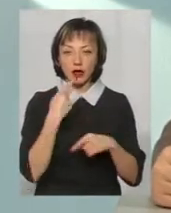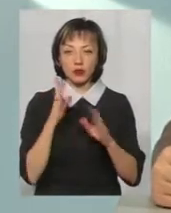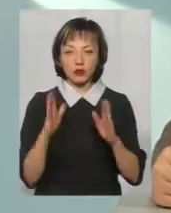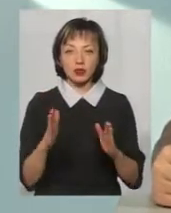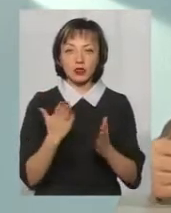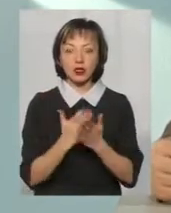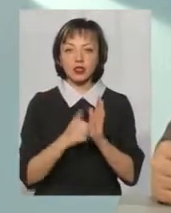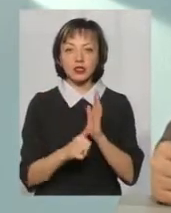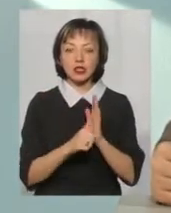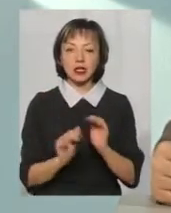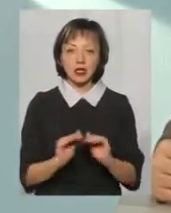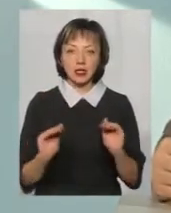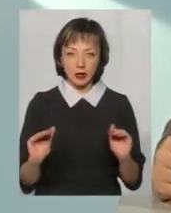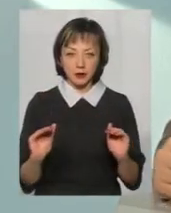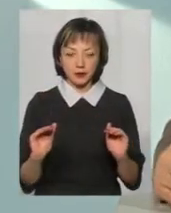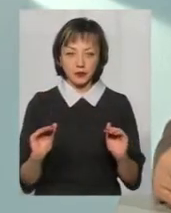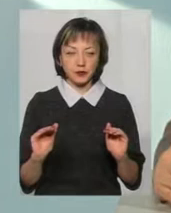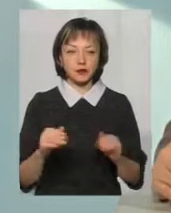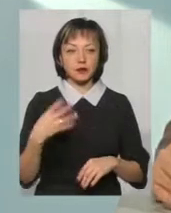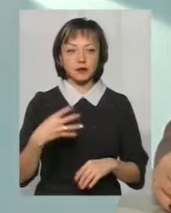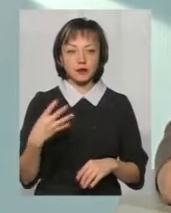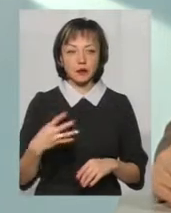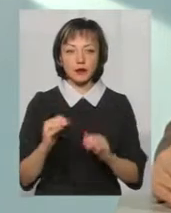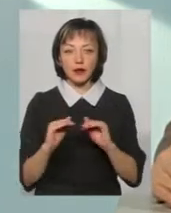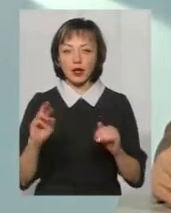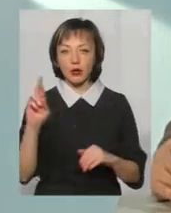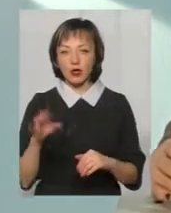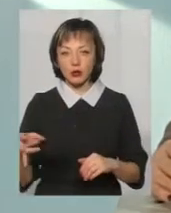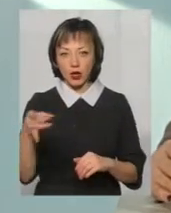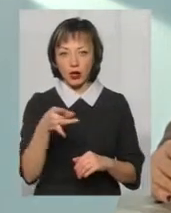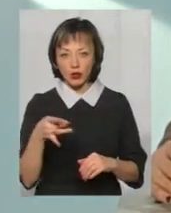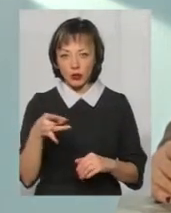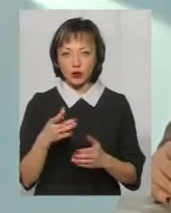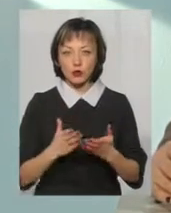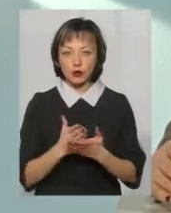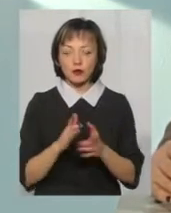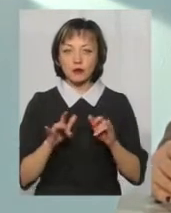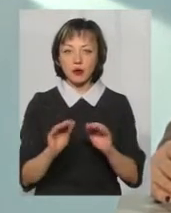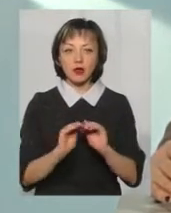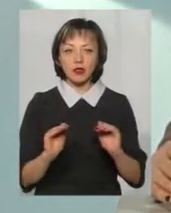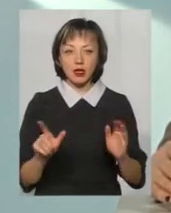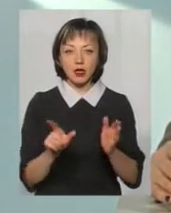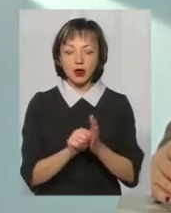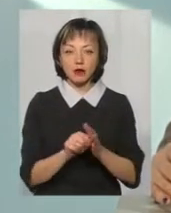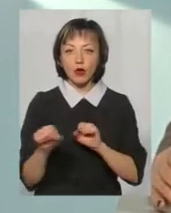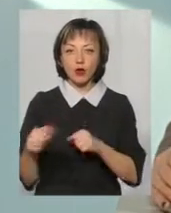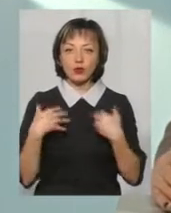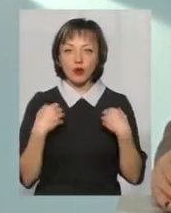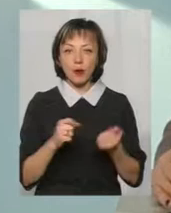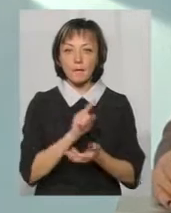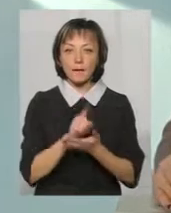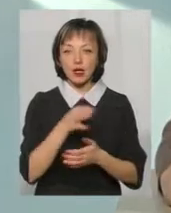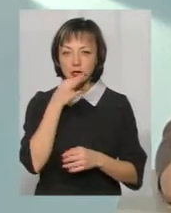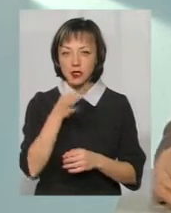там є 60 дітей, 40 дітей там є з Єрмолинецького району, тобто служба у справах дітей разом з охороною здоров'я має